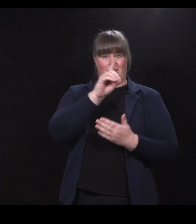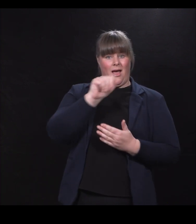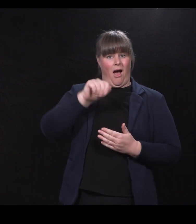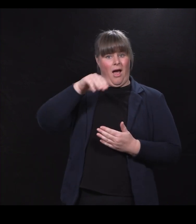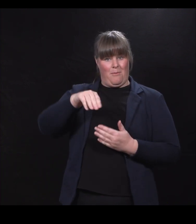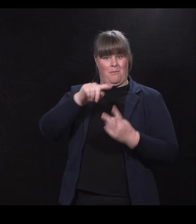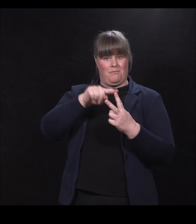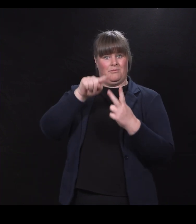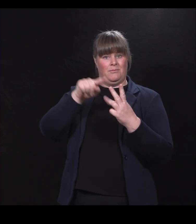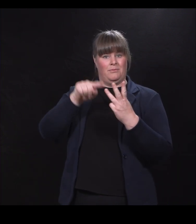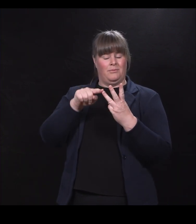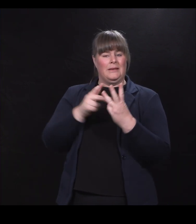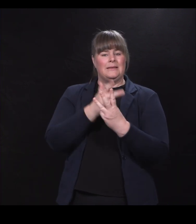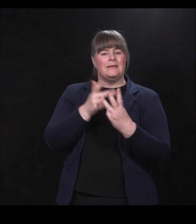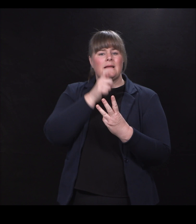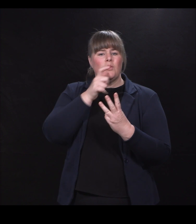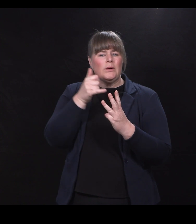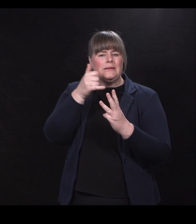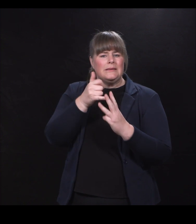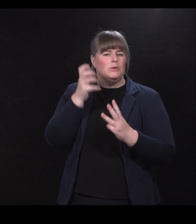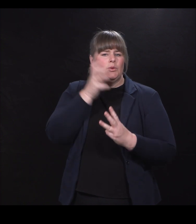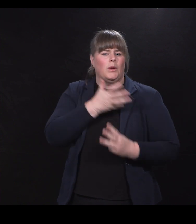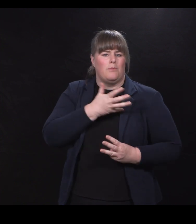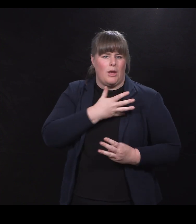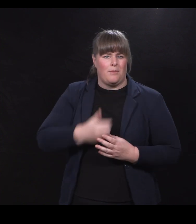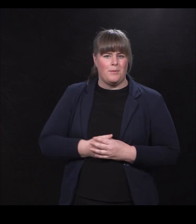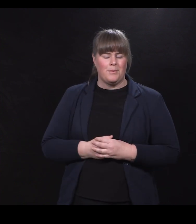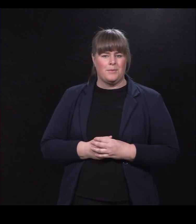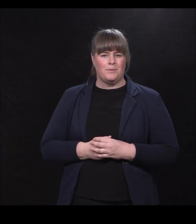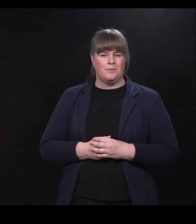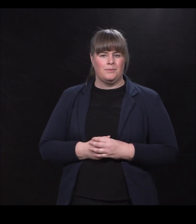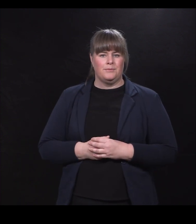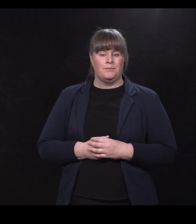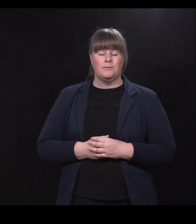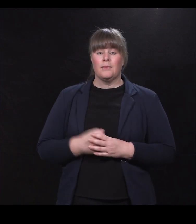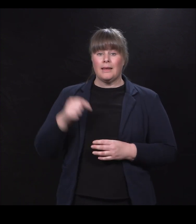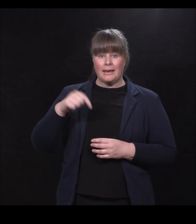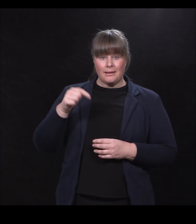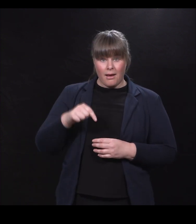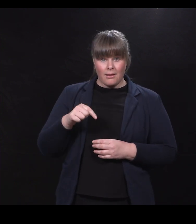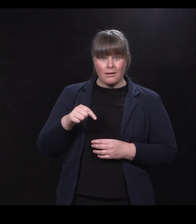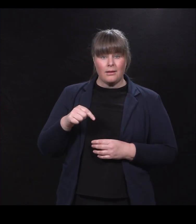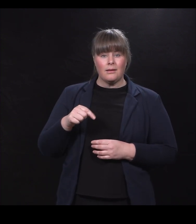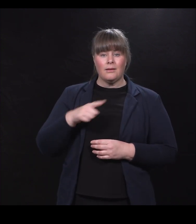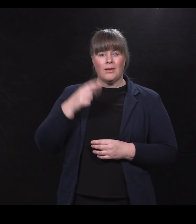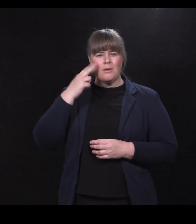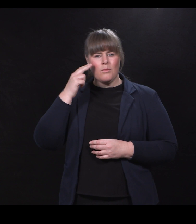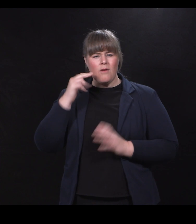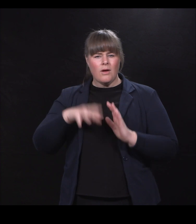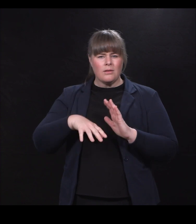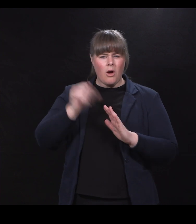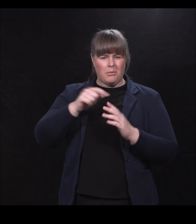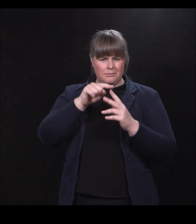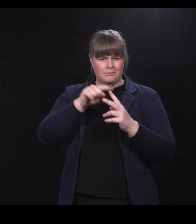ord som rommer utrolig mye. Og vi skal i dag forsøke å angripe disse